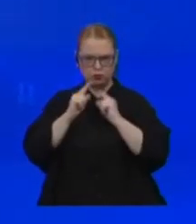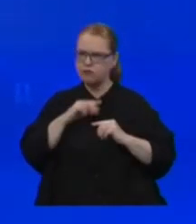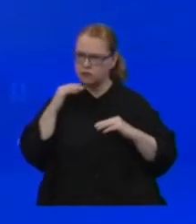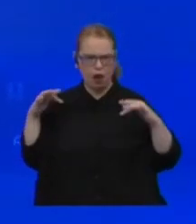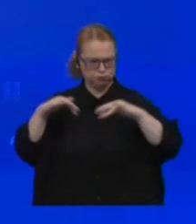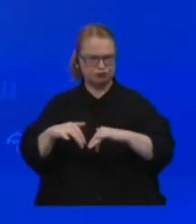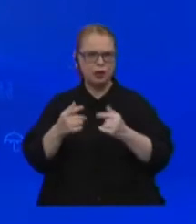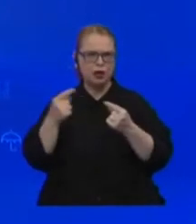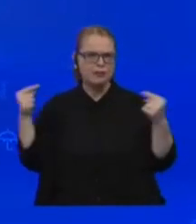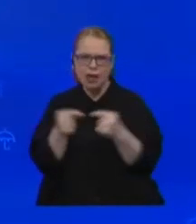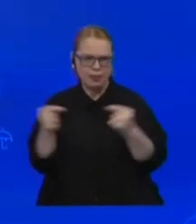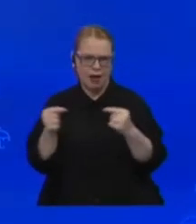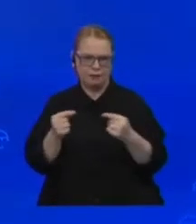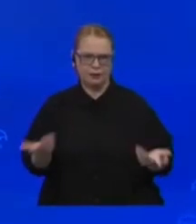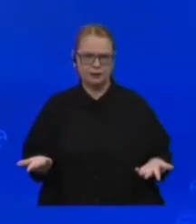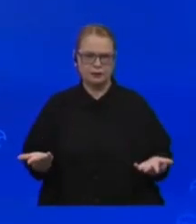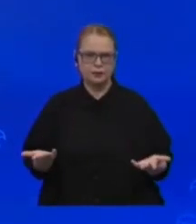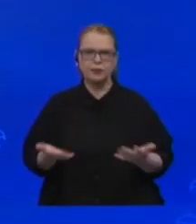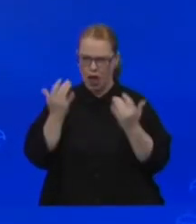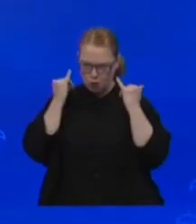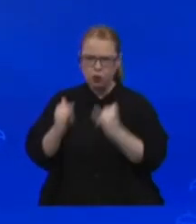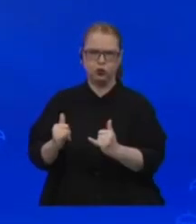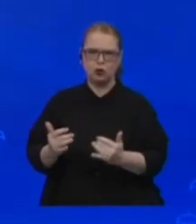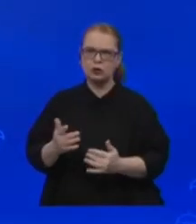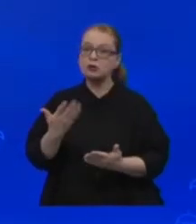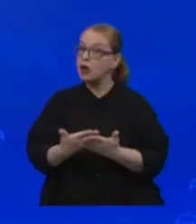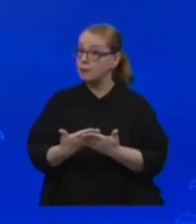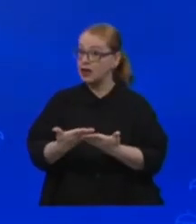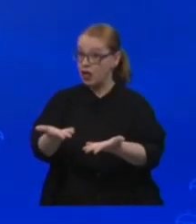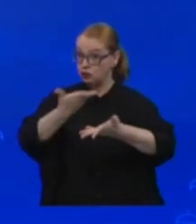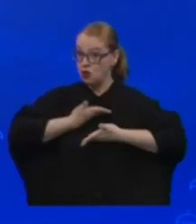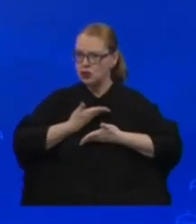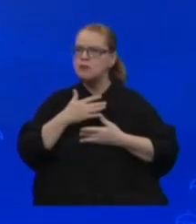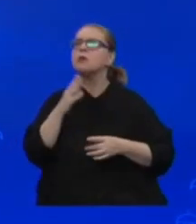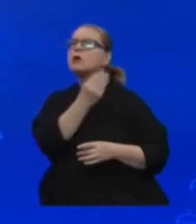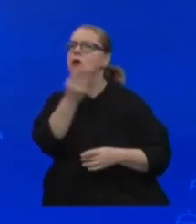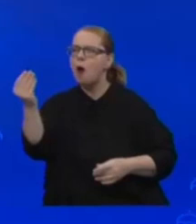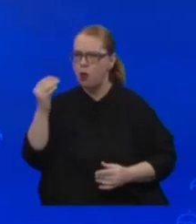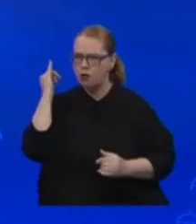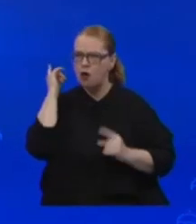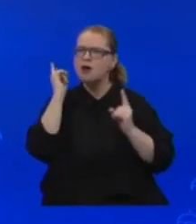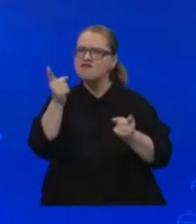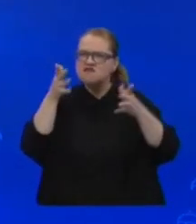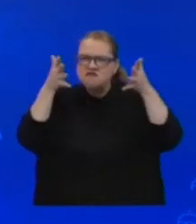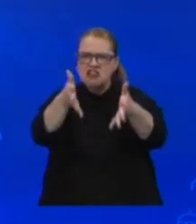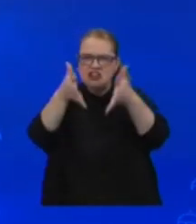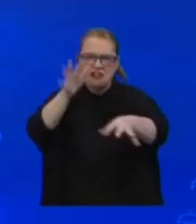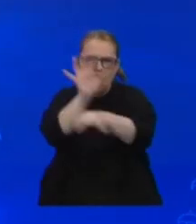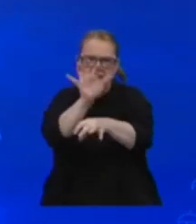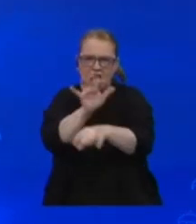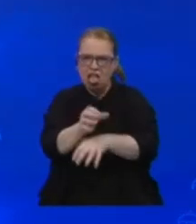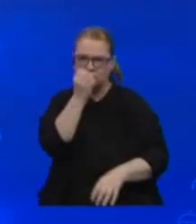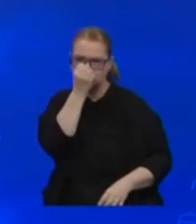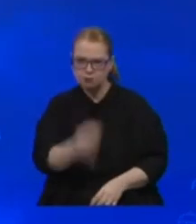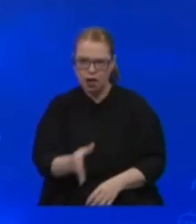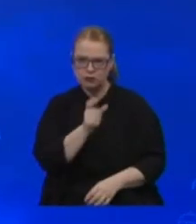ktorým čelíme od ich fanúšikov. Aj by som zverejnil, aké vyhrášky dostávame, ale musím použiť eufemizmy, keďže sú vždy plné vulgarizmov.